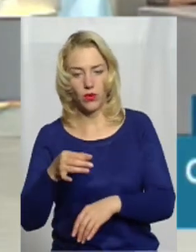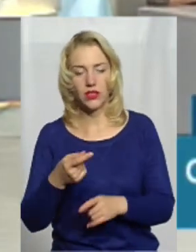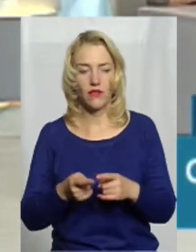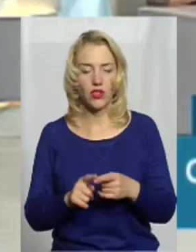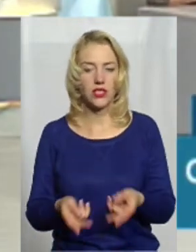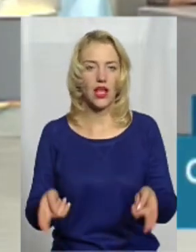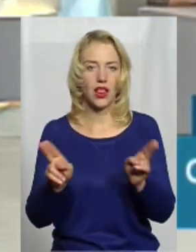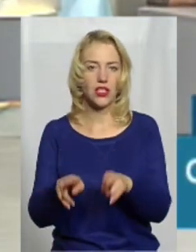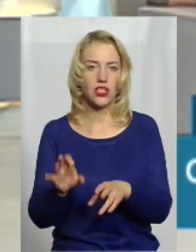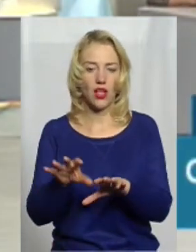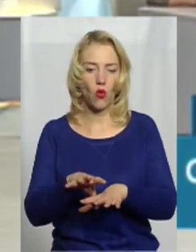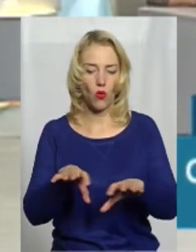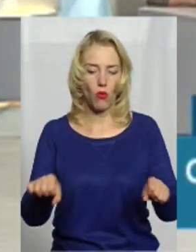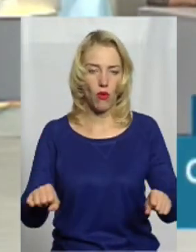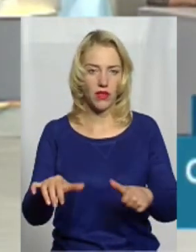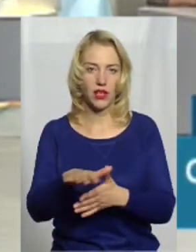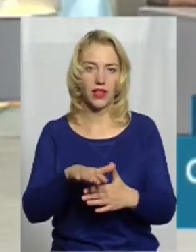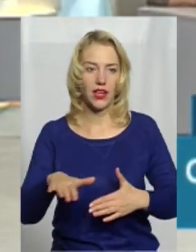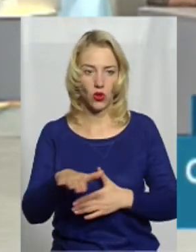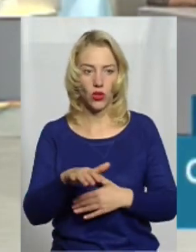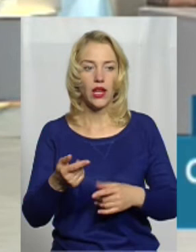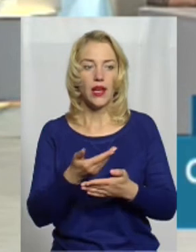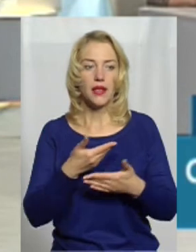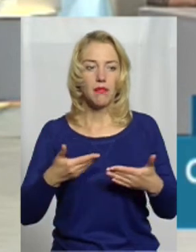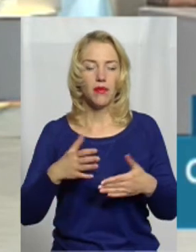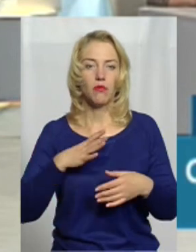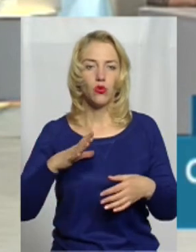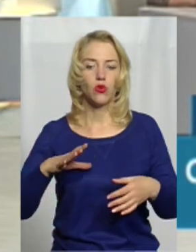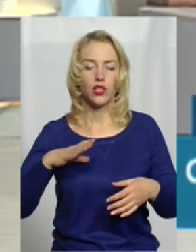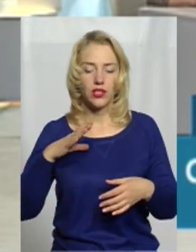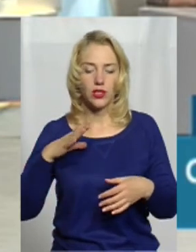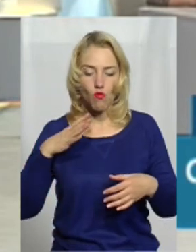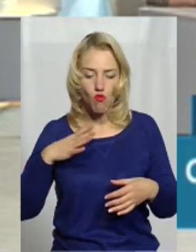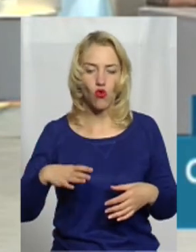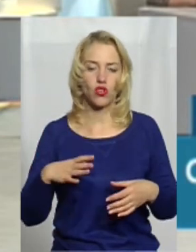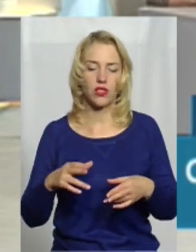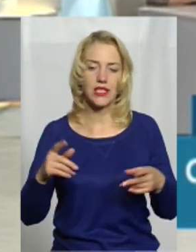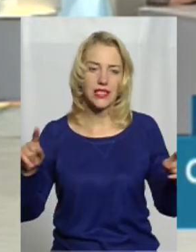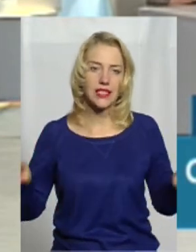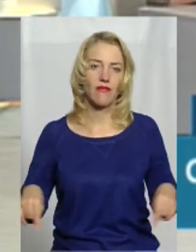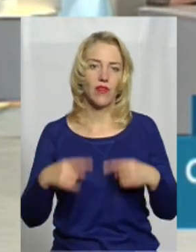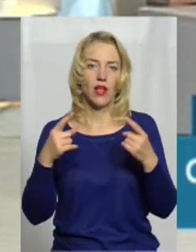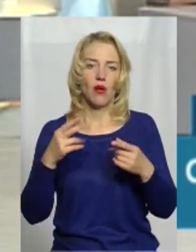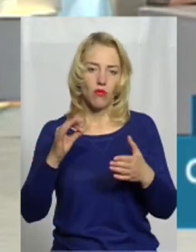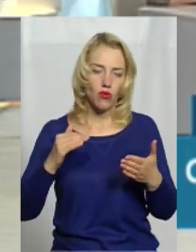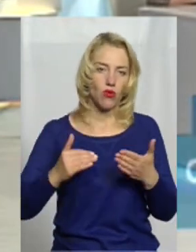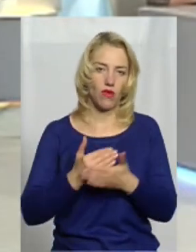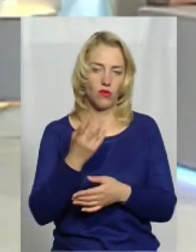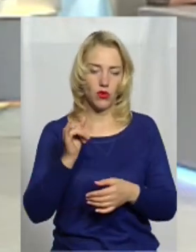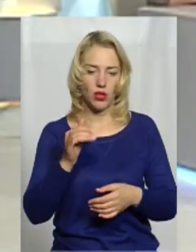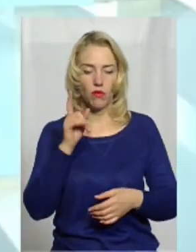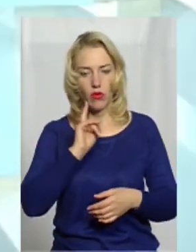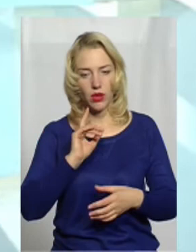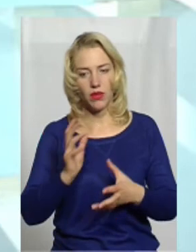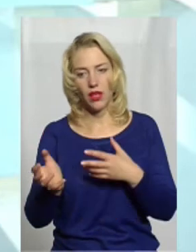окупованих територіях. І ми змушені були заново створювати ці два підрозділи. І, звичайно, поки ми набрали туди службових